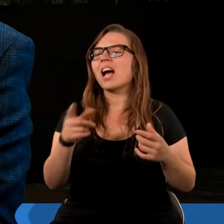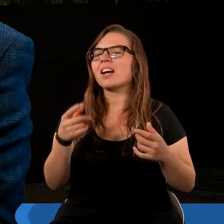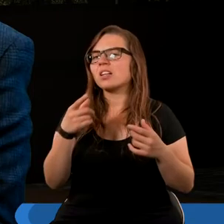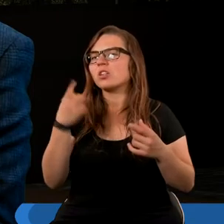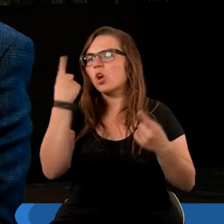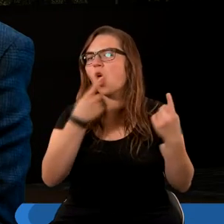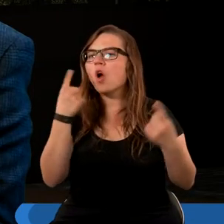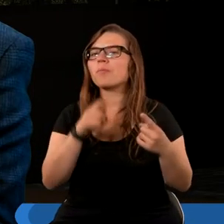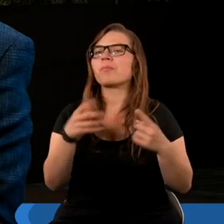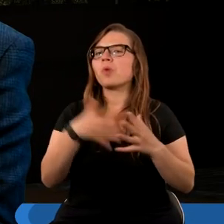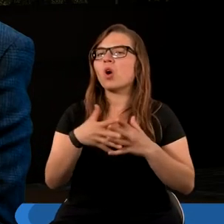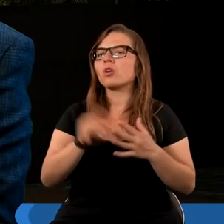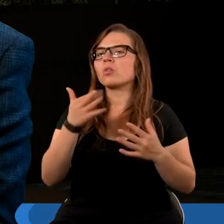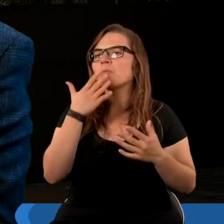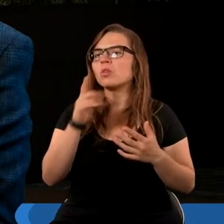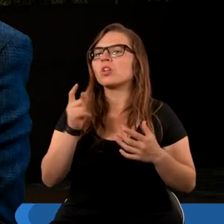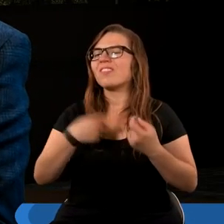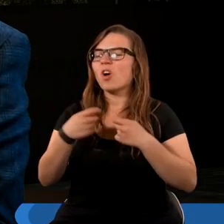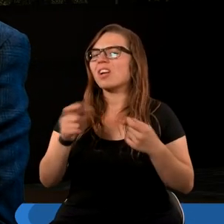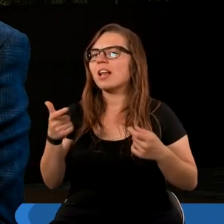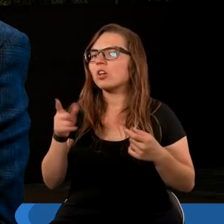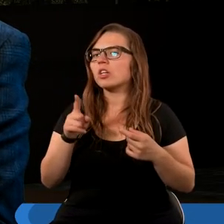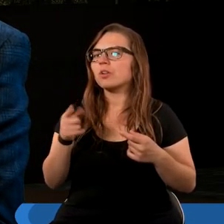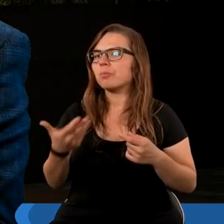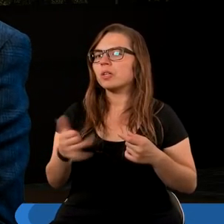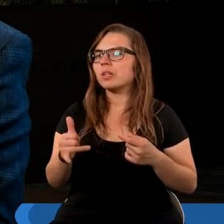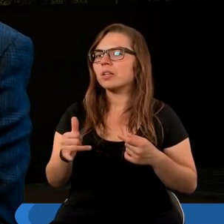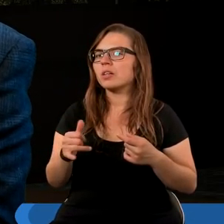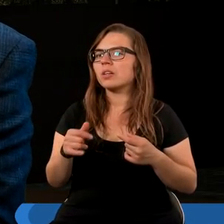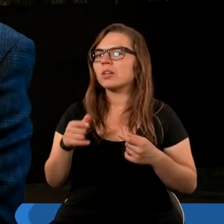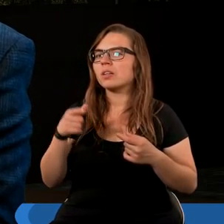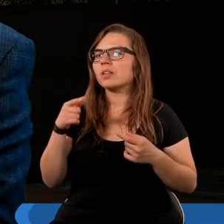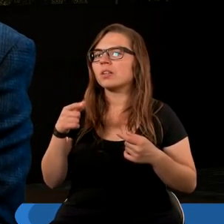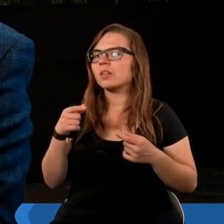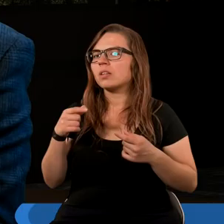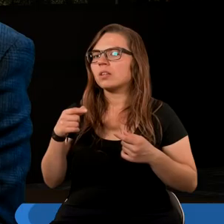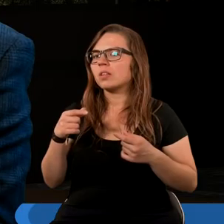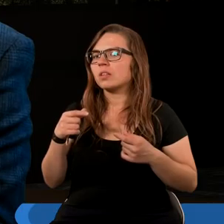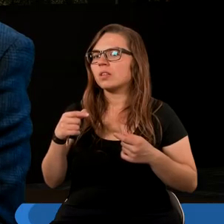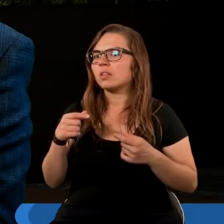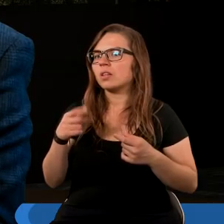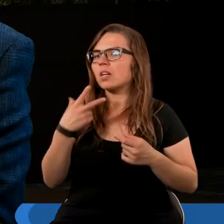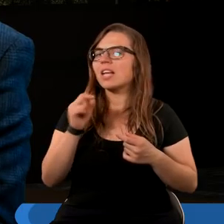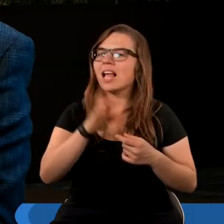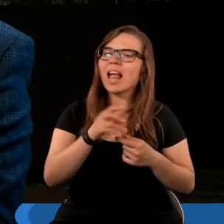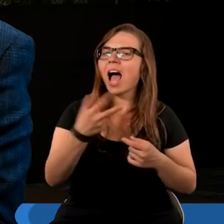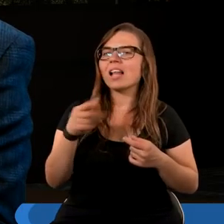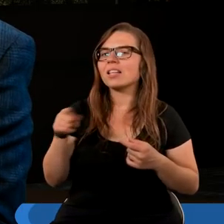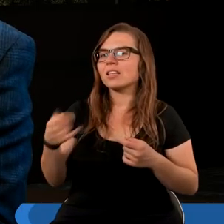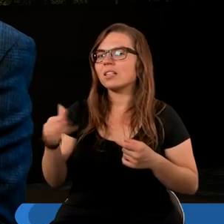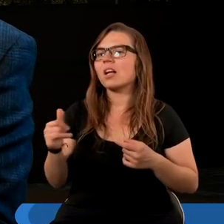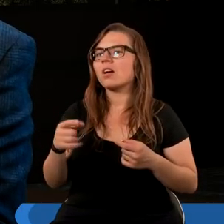taki poziom rozważania proroctw, gdzie mówimy, co Bóg miał na myśli. Spisując takie, czy dając do spisania takie, a nie inne rzeczy.